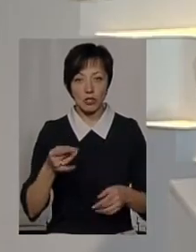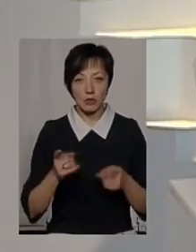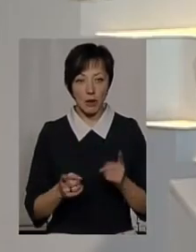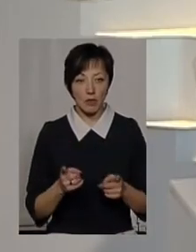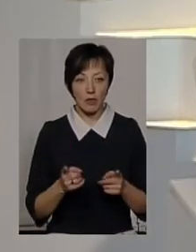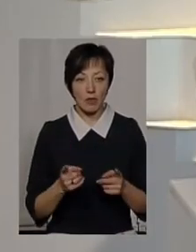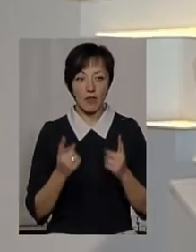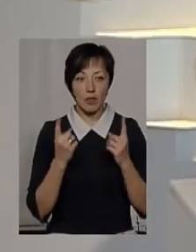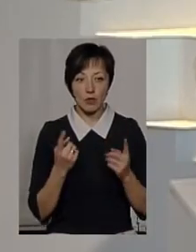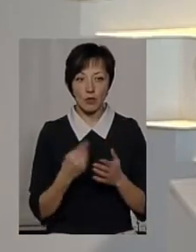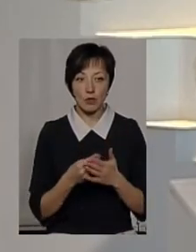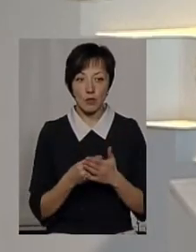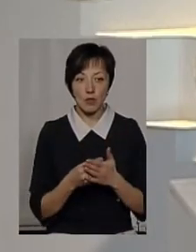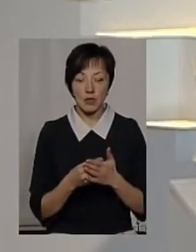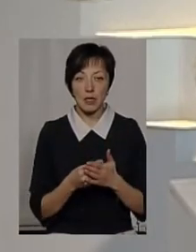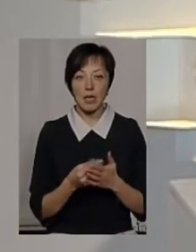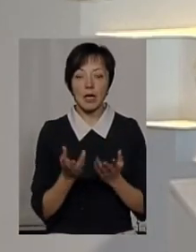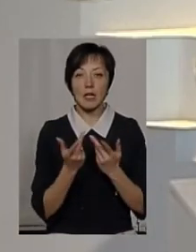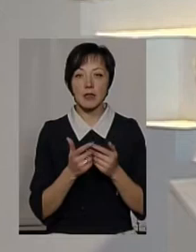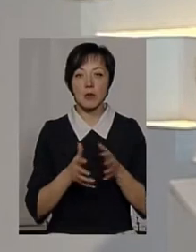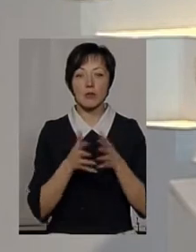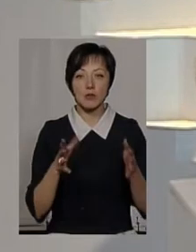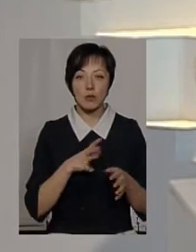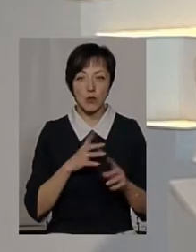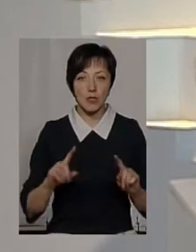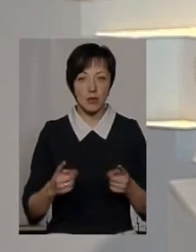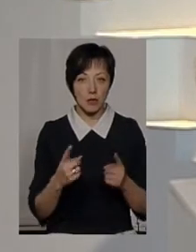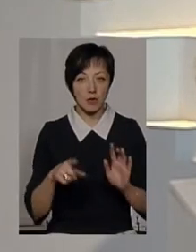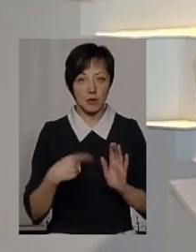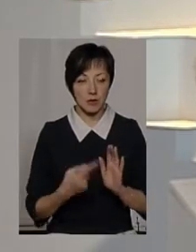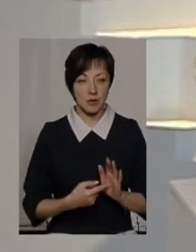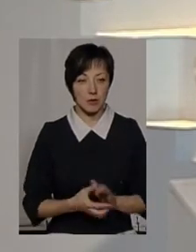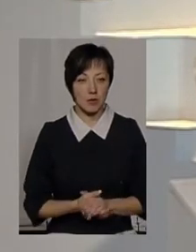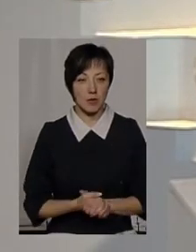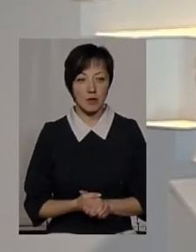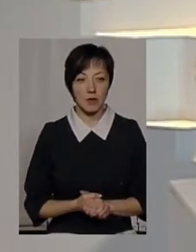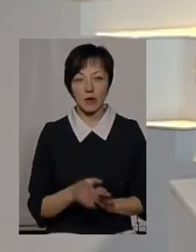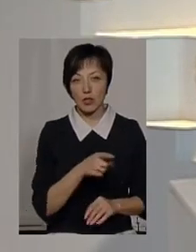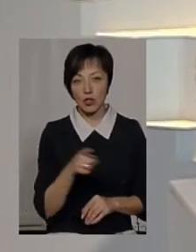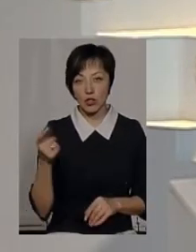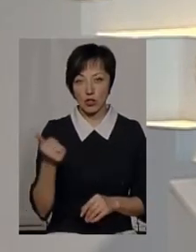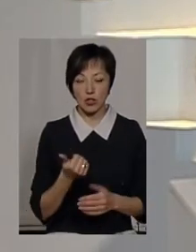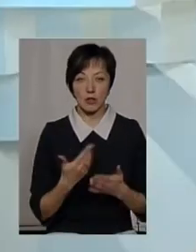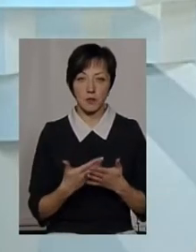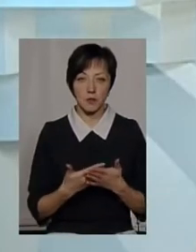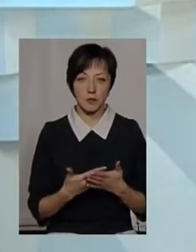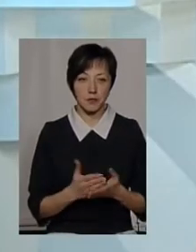насправду на великі суми штрафують, з якою кількістю найбільших раків затримали протягом цього тижня, скажімо?